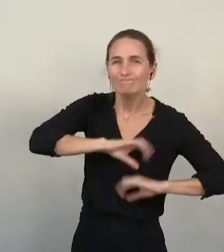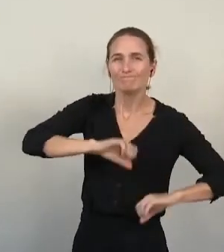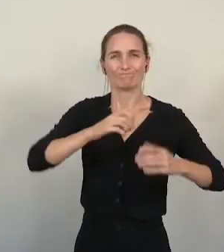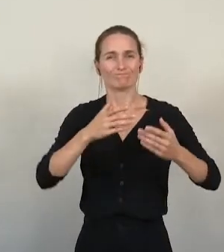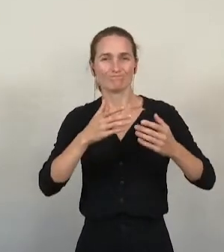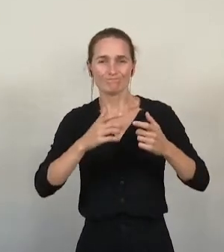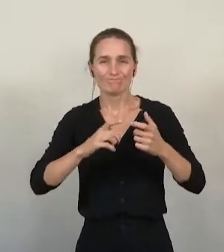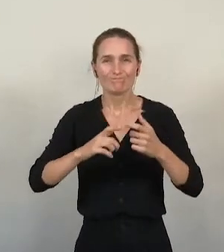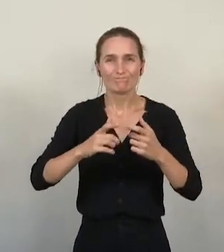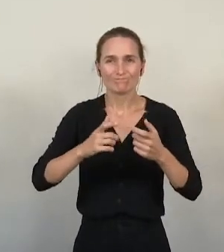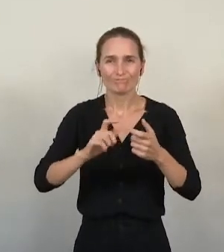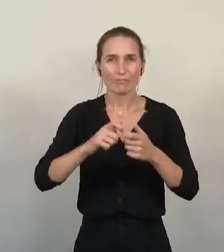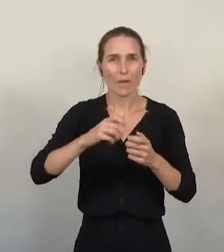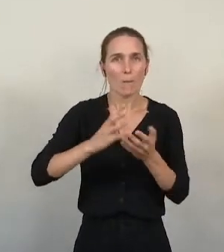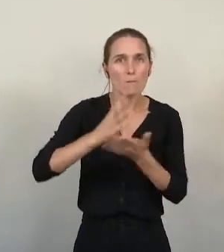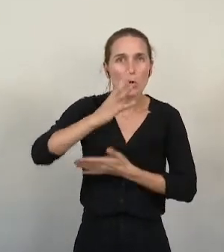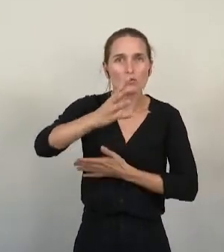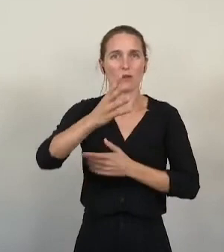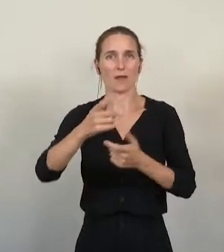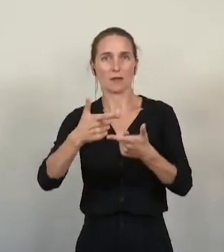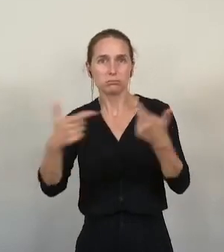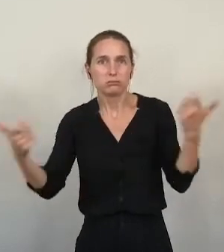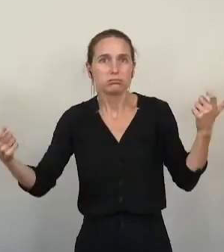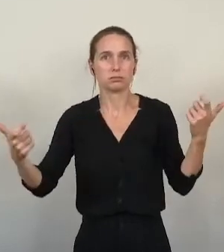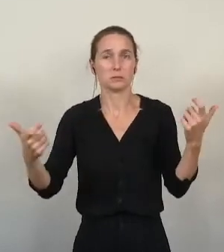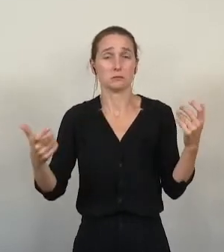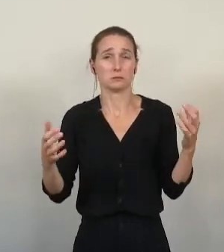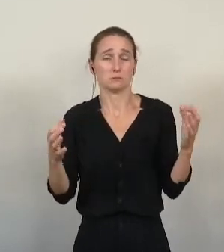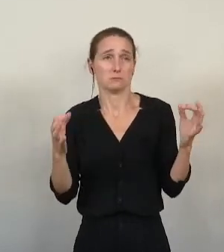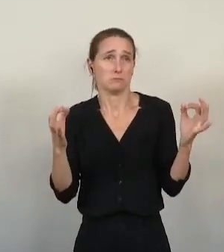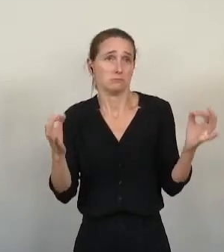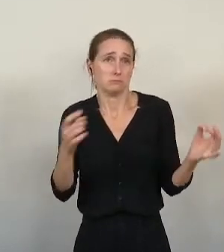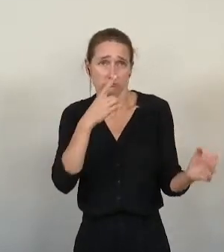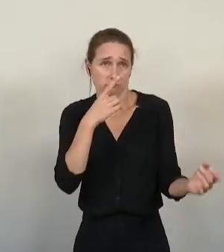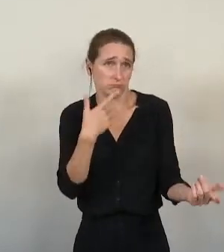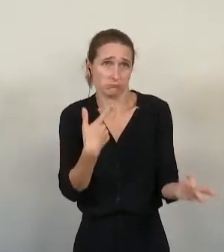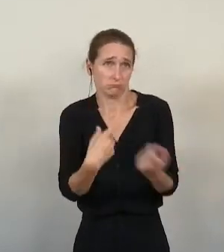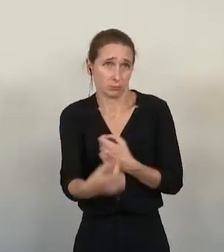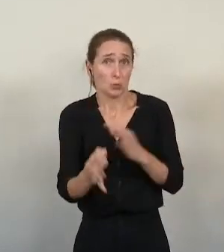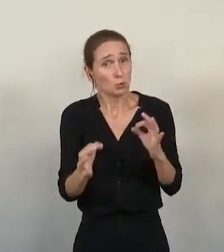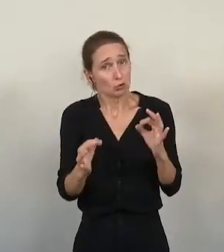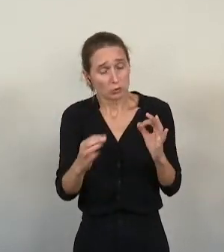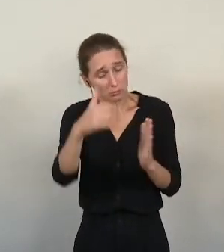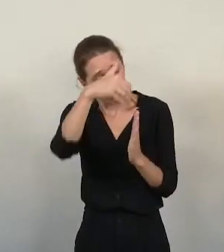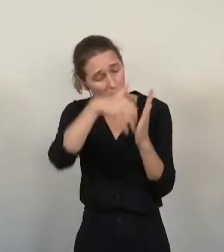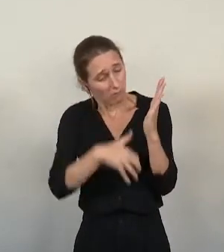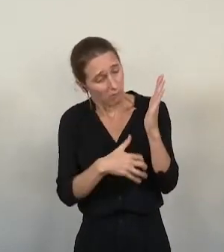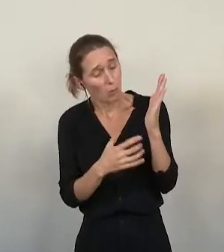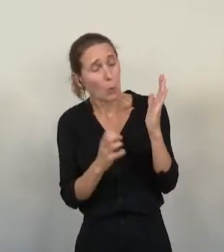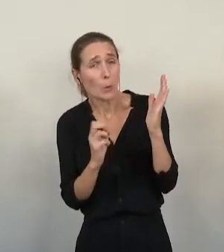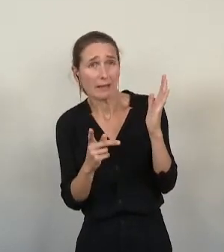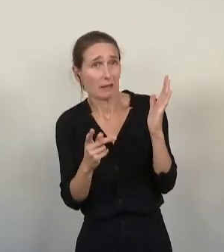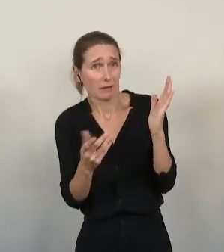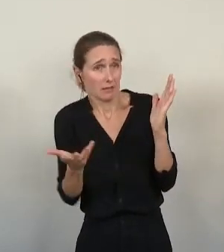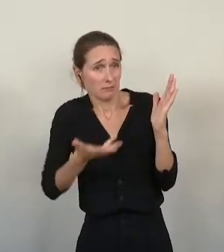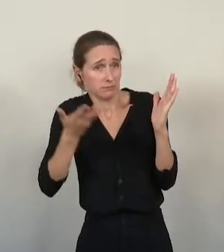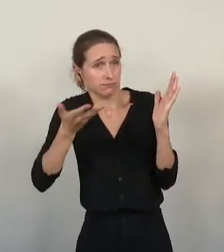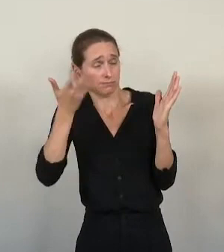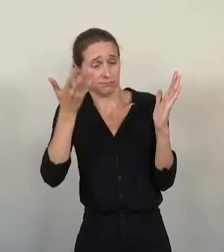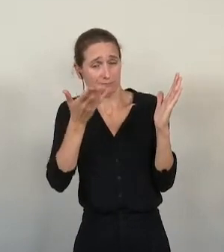'il s'articule avec les dispositifs existants est certes louable, mais les premiers éléments nous font penser qu'il souffrira encore